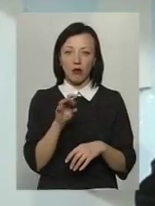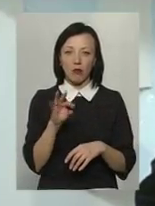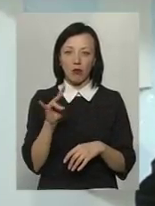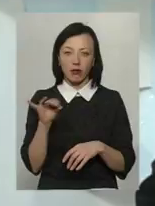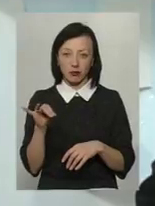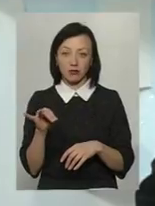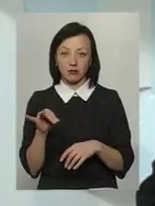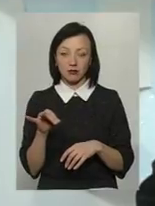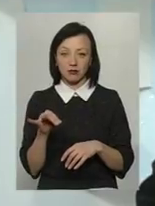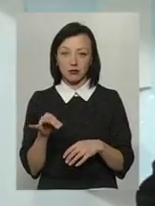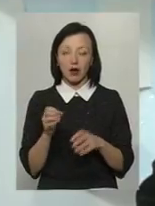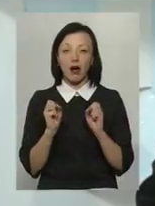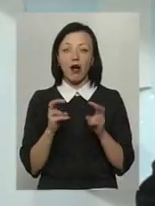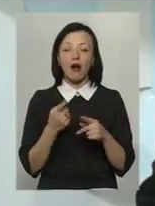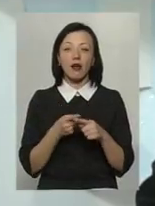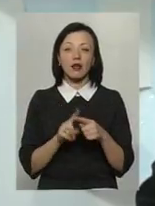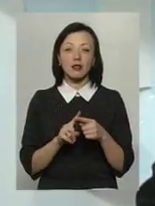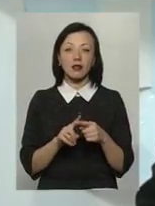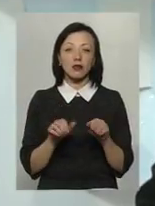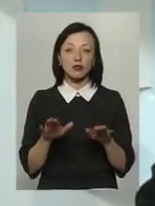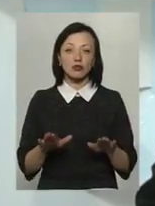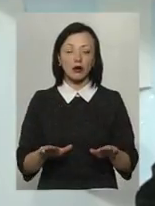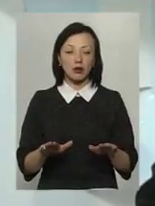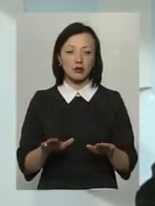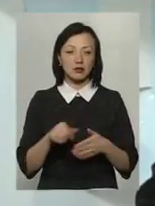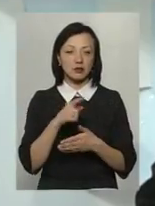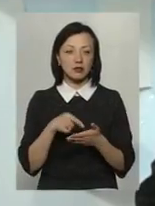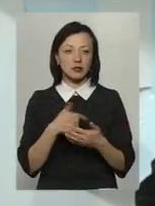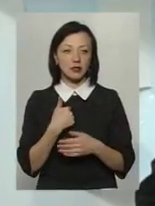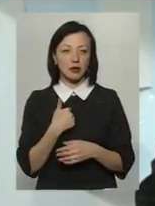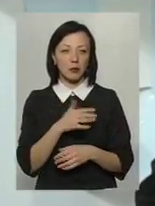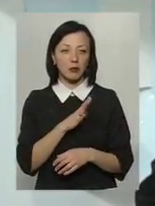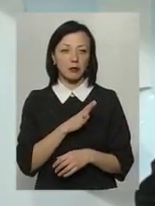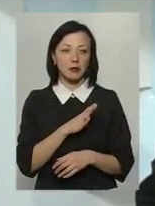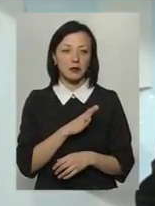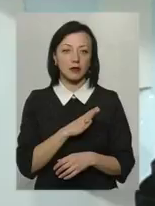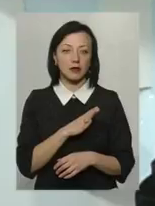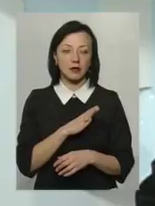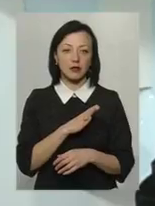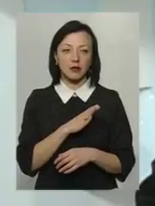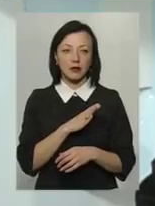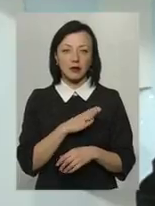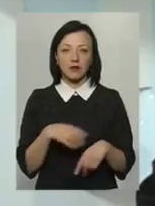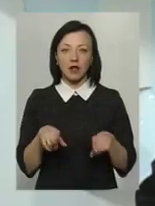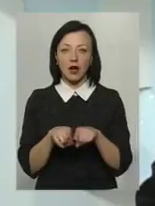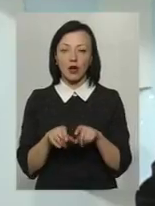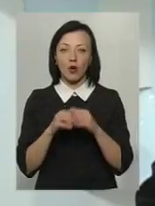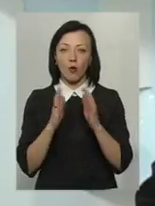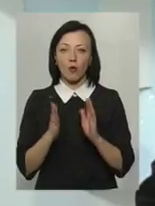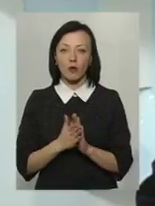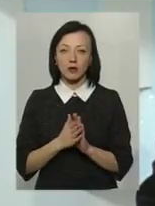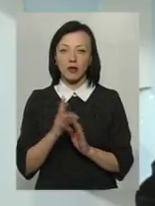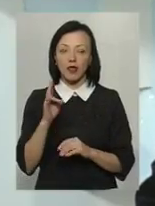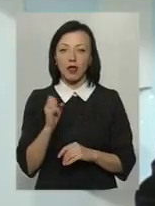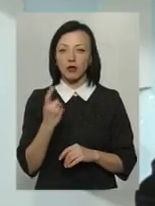як це розуміється? Я був в таких комплексах на